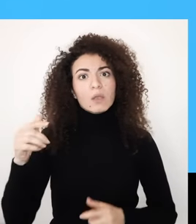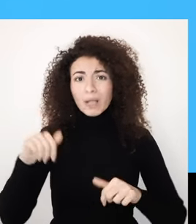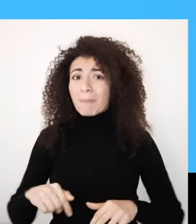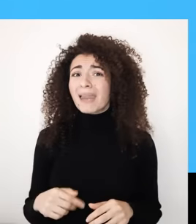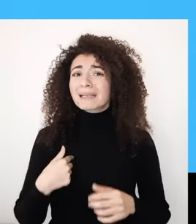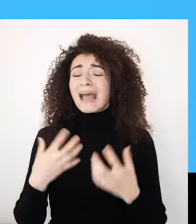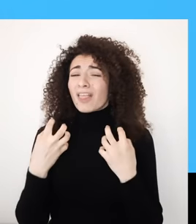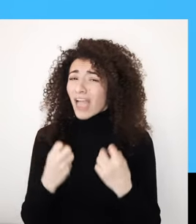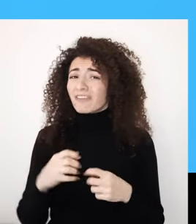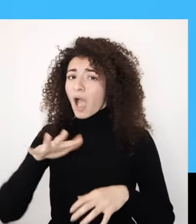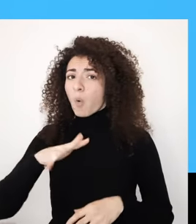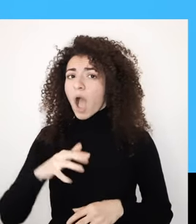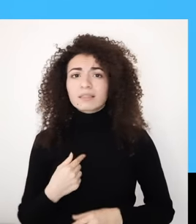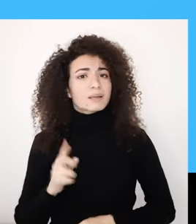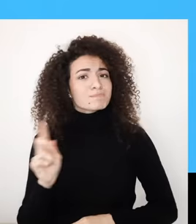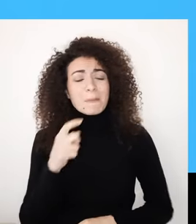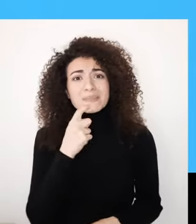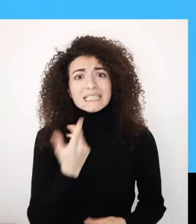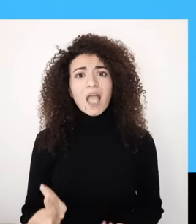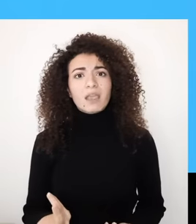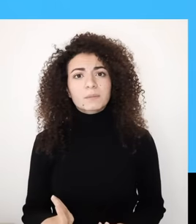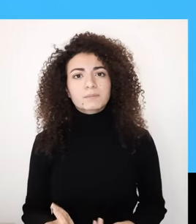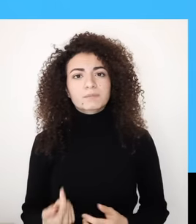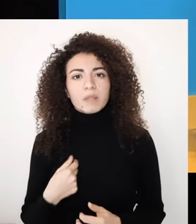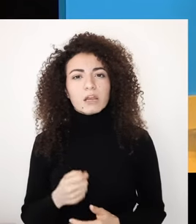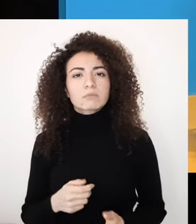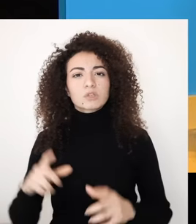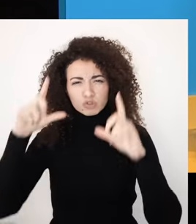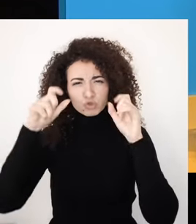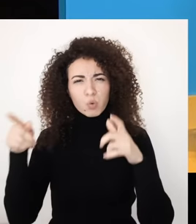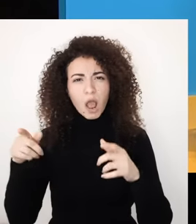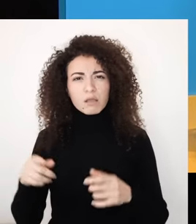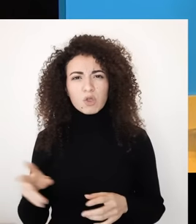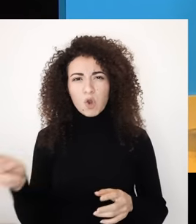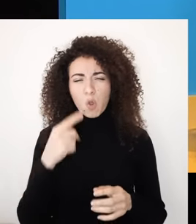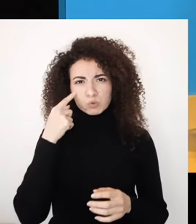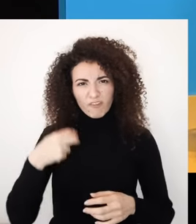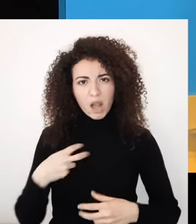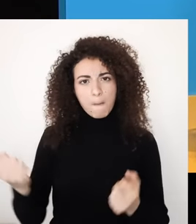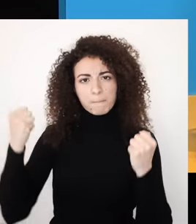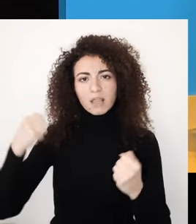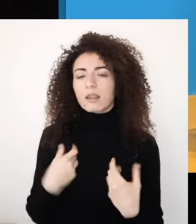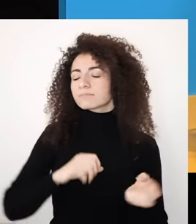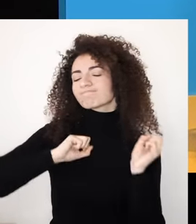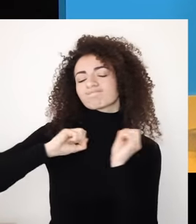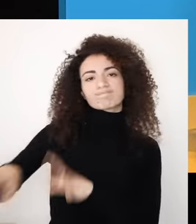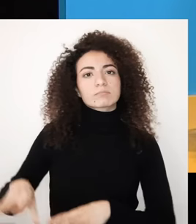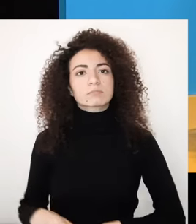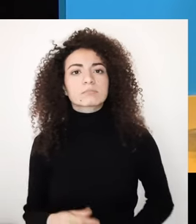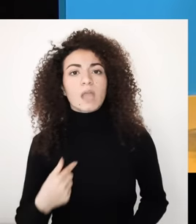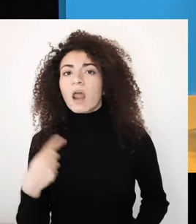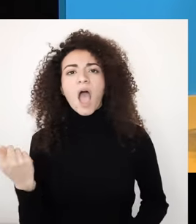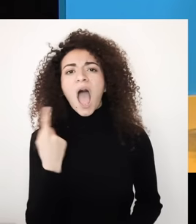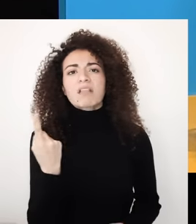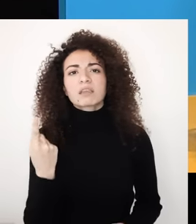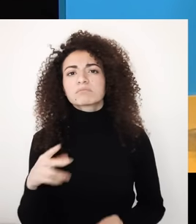قوية وفيني كون ضعيفة وما أخجل من هالشي هالأمر تفعني أنه أكسر هالصورة النمطية وتصرف على